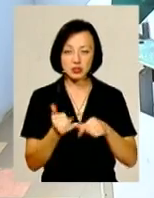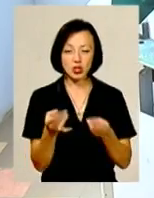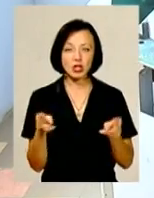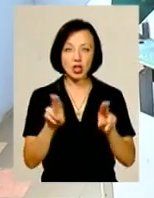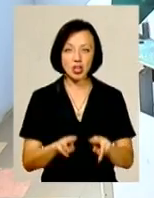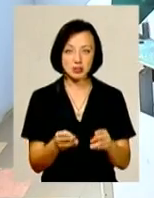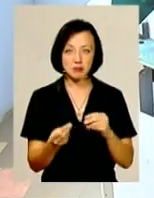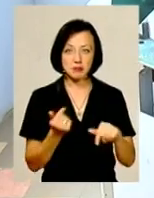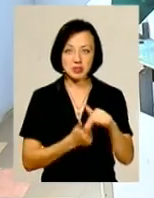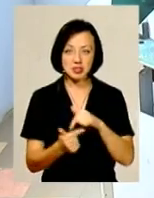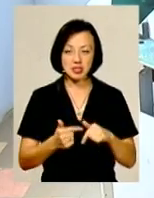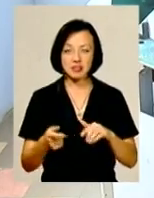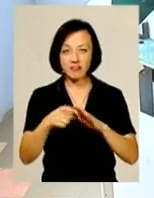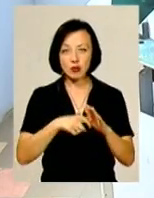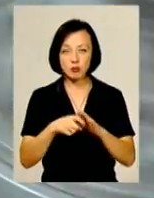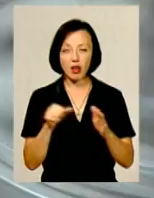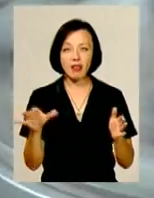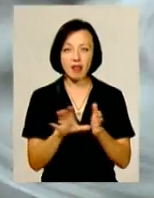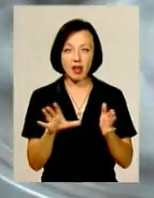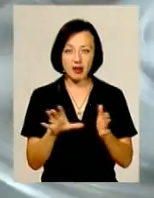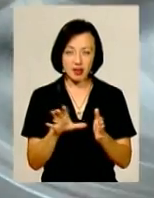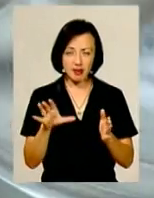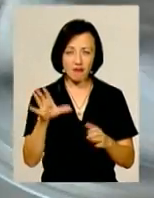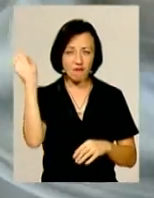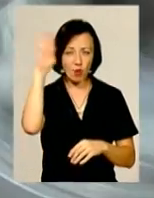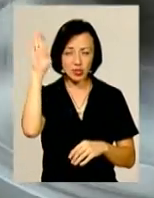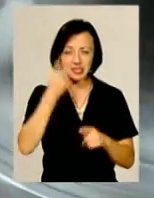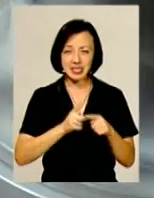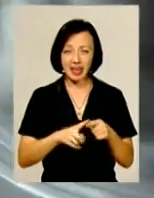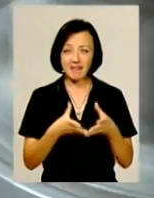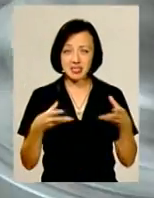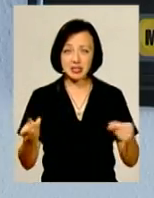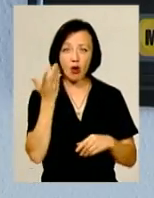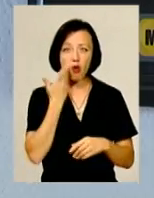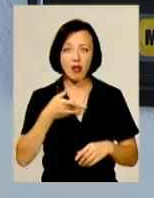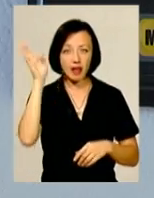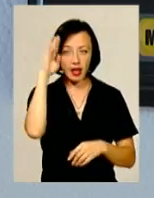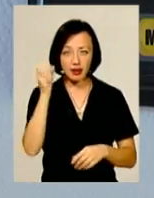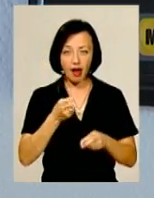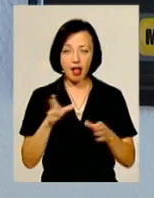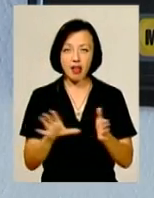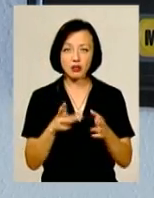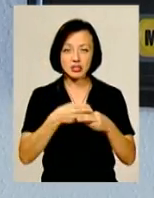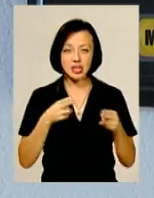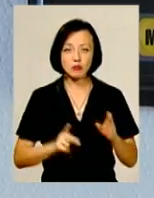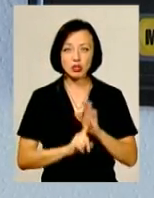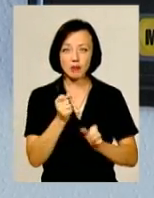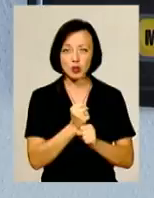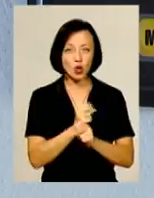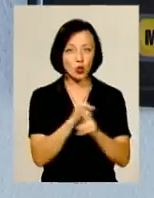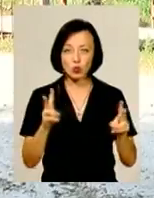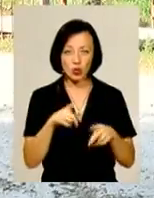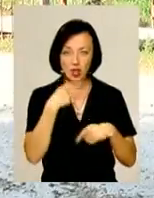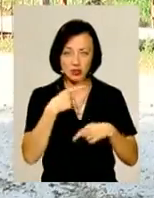решти підприємців сфери видобутку енергії з сили води. Щоправда, цієї весни, коли гідроелектростанція запрацювала, ніхто не прогнозував